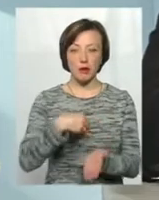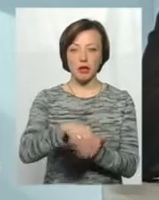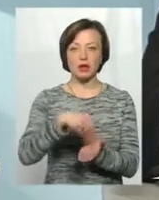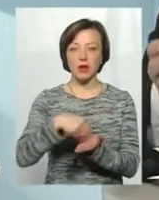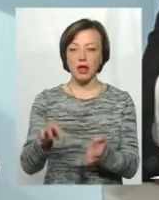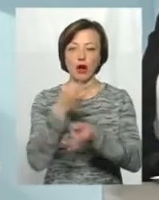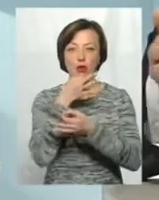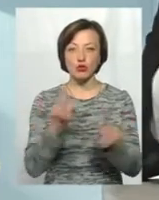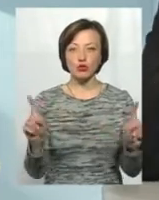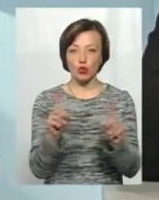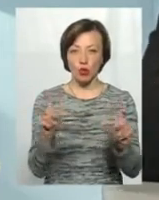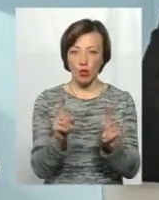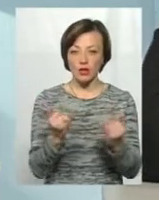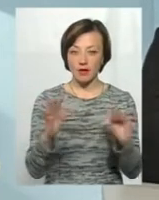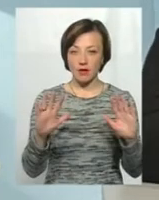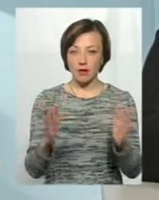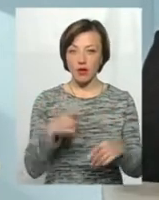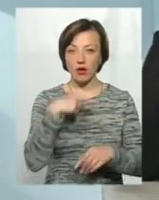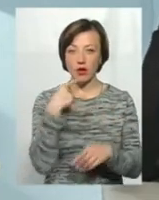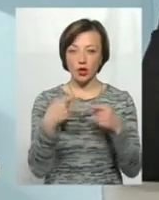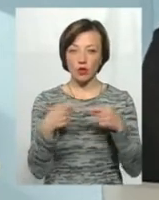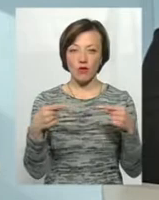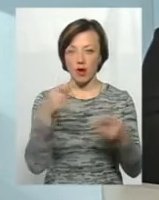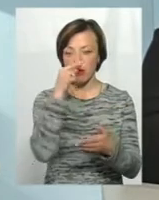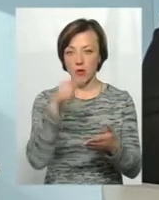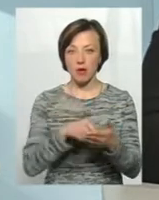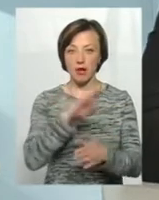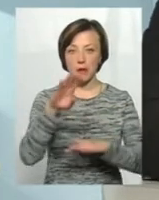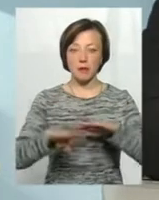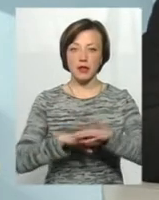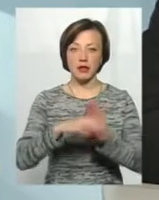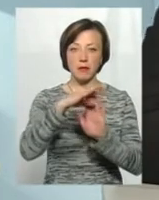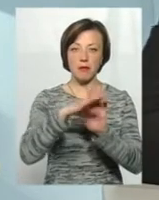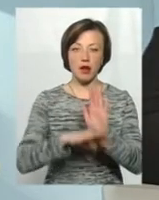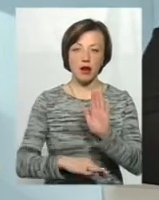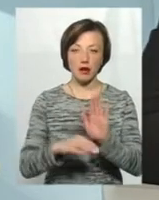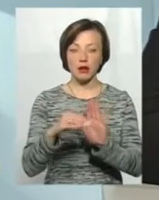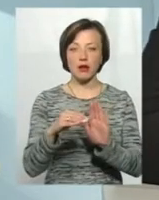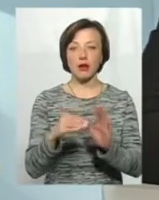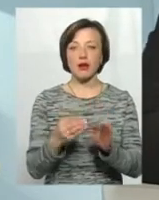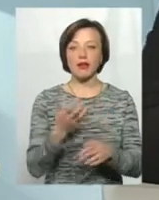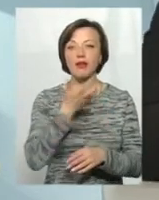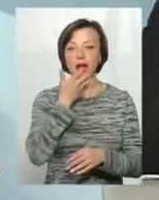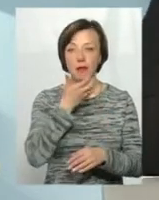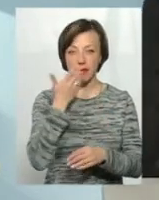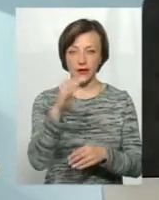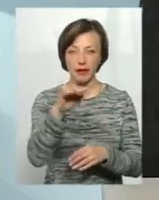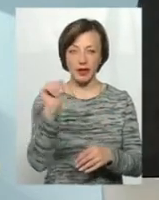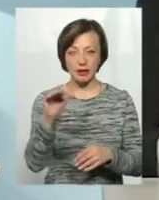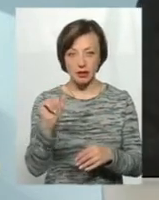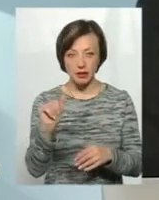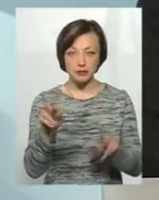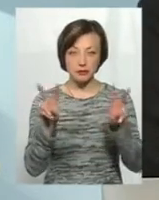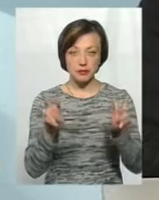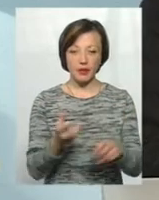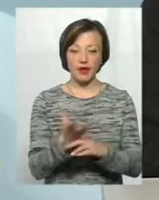будь-чого, в даному випадку ми говоримо за ті товари, які попадають під перелік програми теплі кредити, на виплату